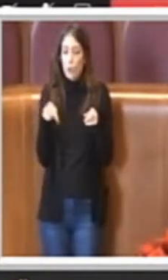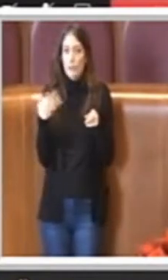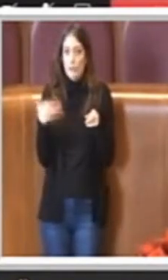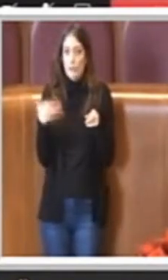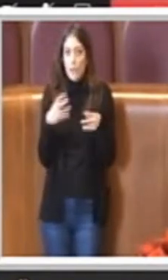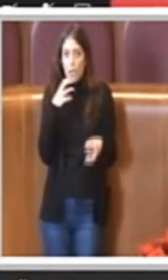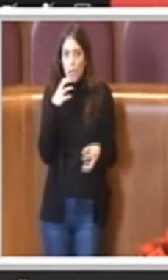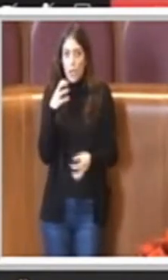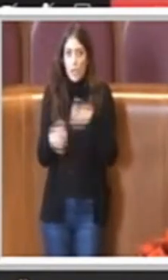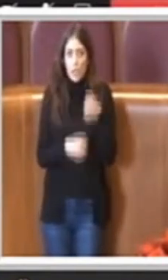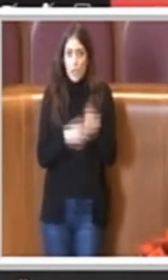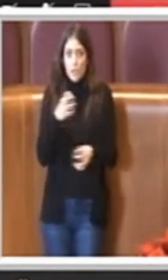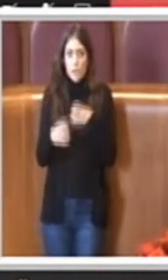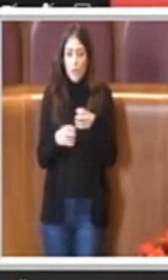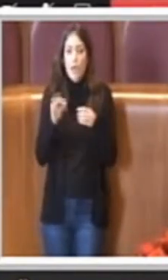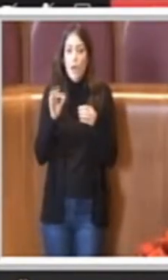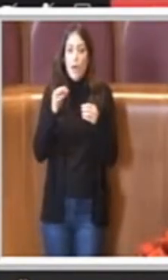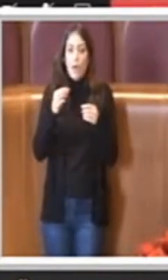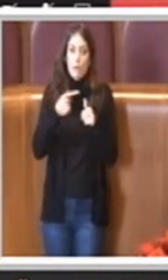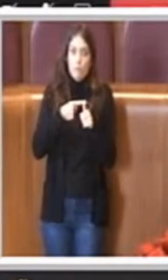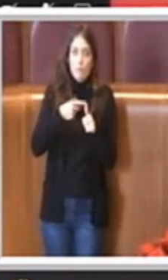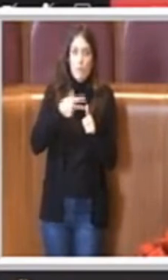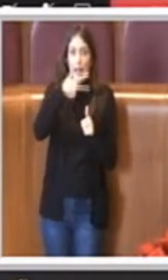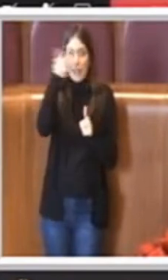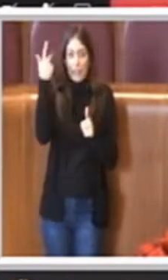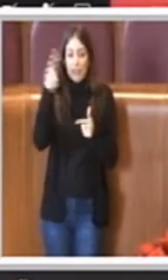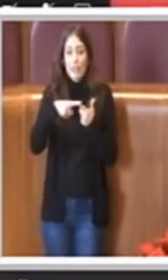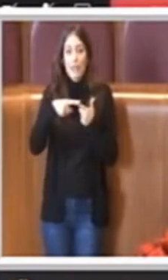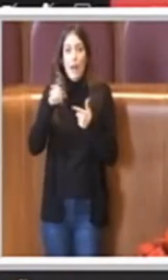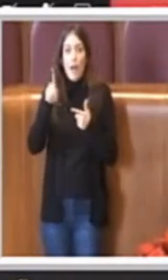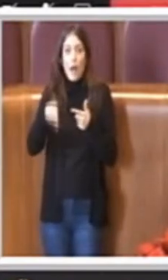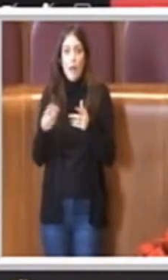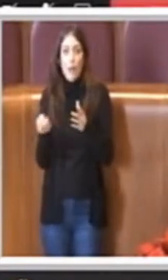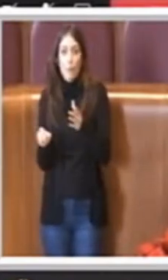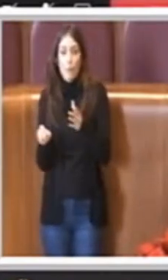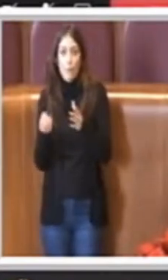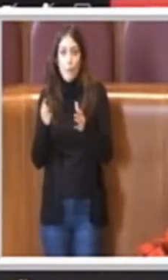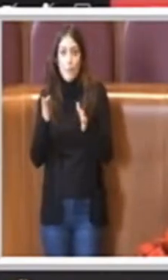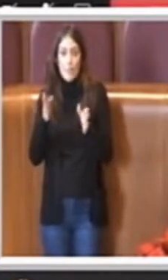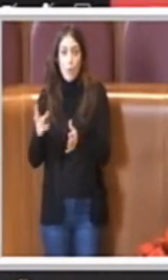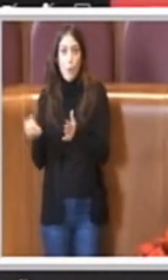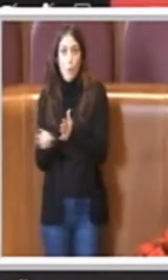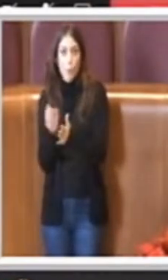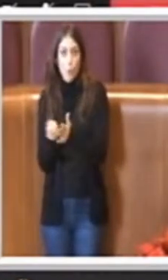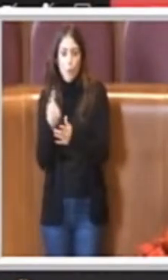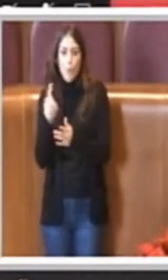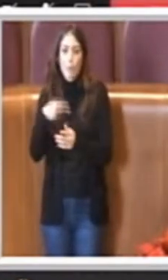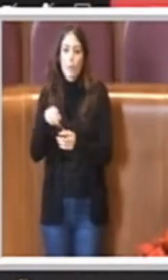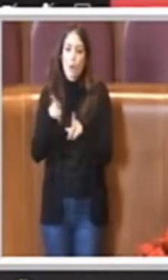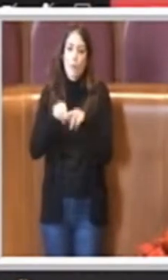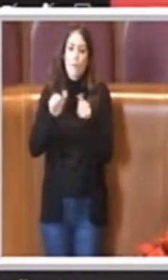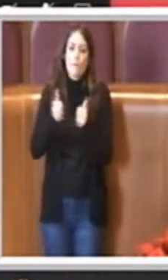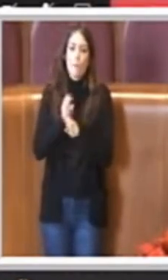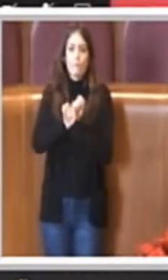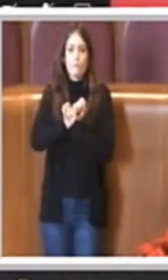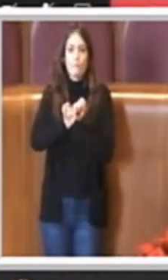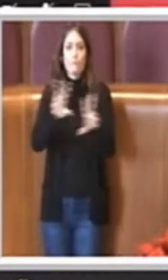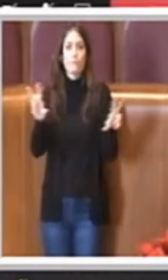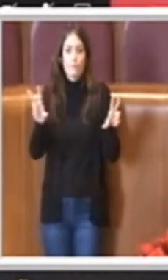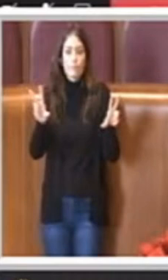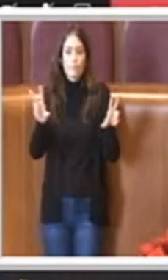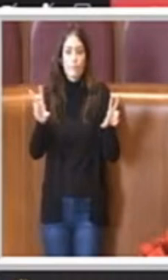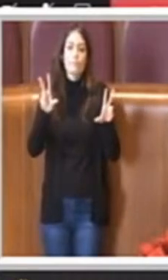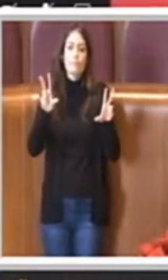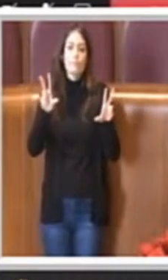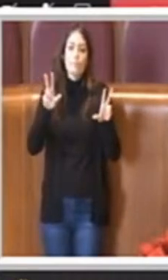ristorazione e le attività produttive e ricettive. Quindi è un segnale di vicinanza che facciamo come amministratori a nome dei